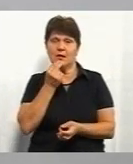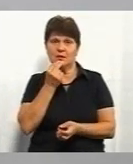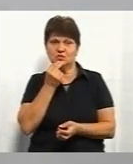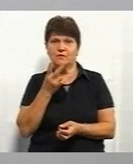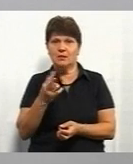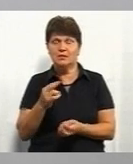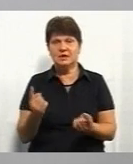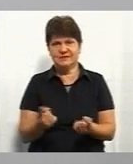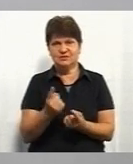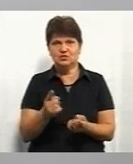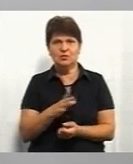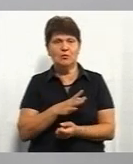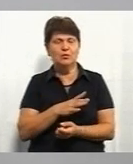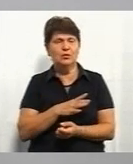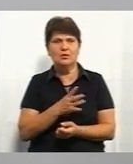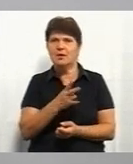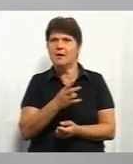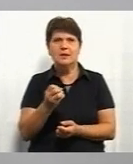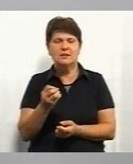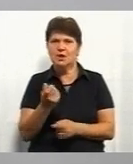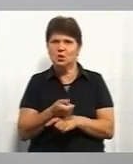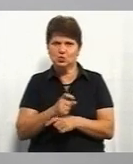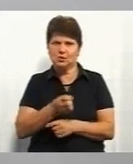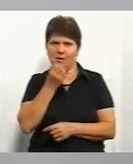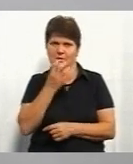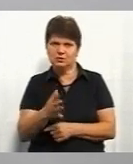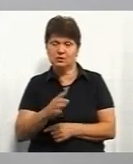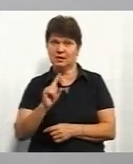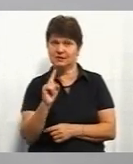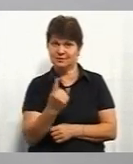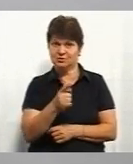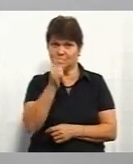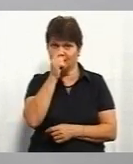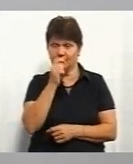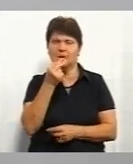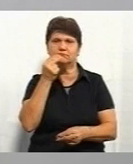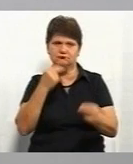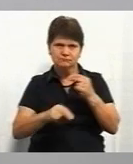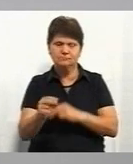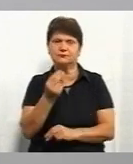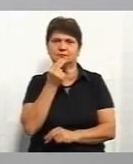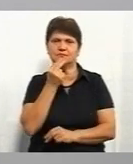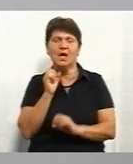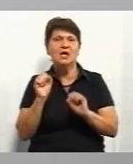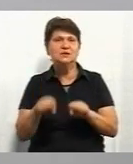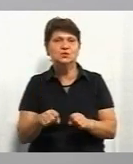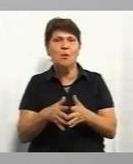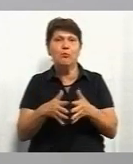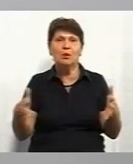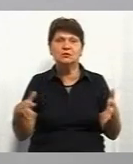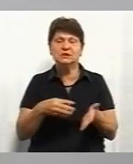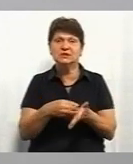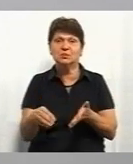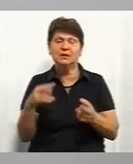Харчування, звичайно, воно було не досить хорошим, скажімо так. Ми вже з 1 квітня змогли покращити харчування. Ми змогли більше закупити